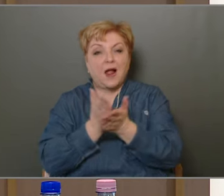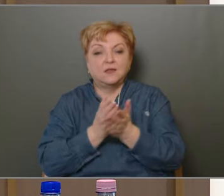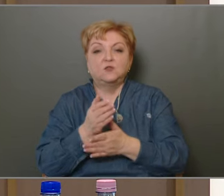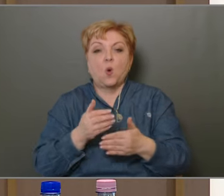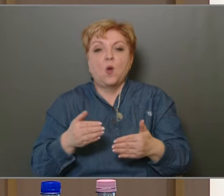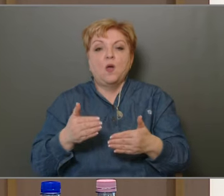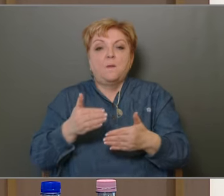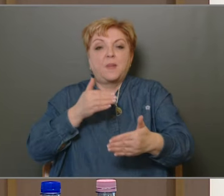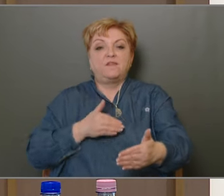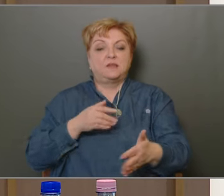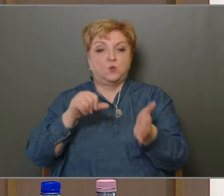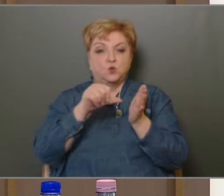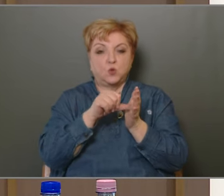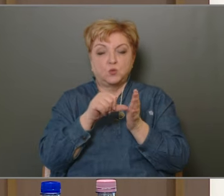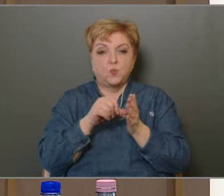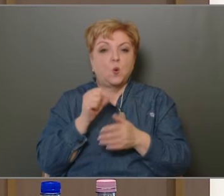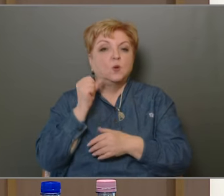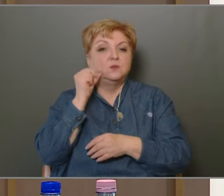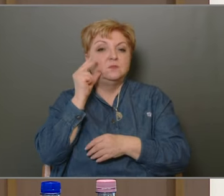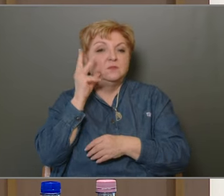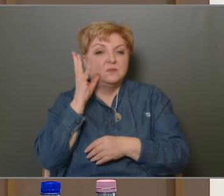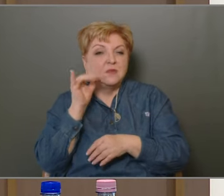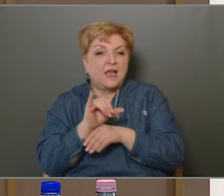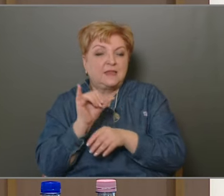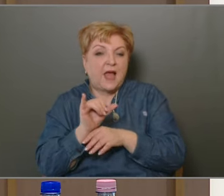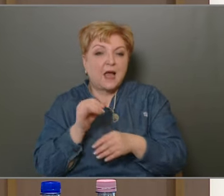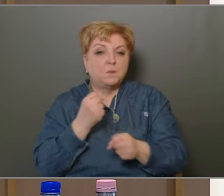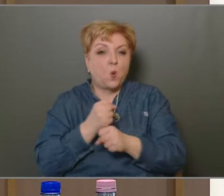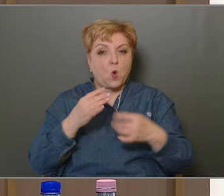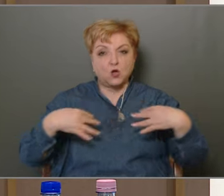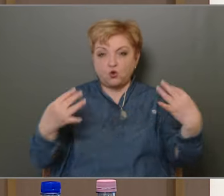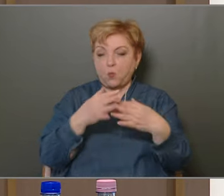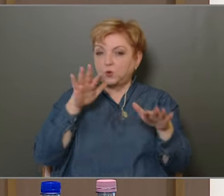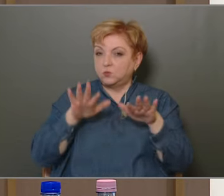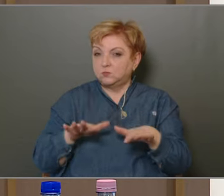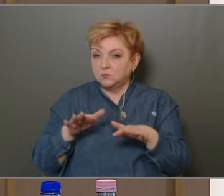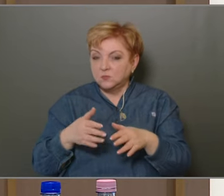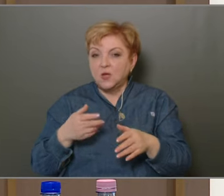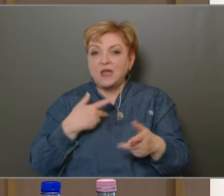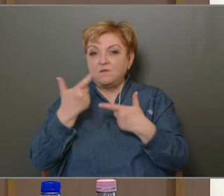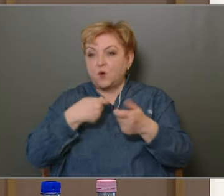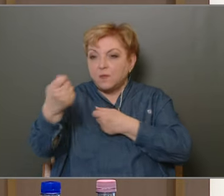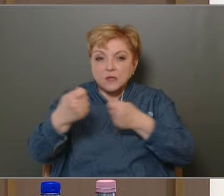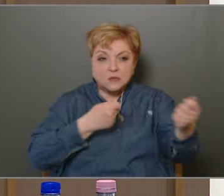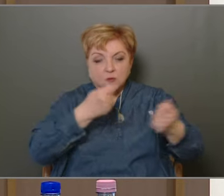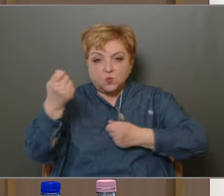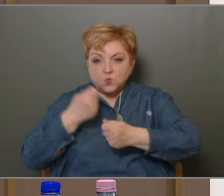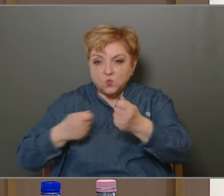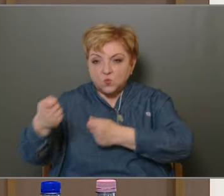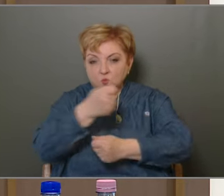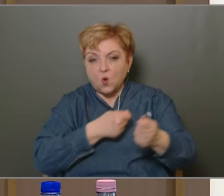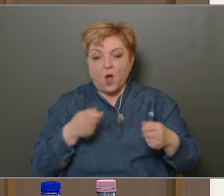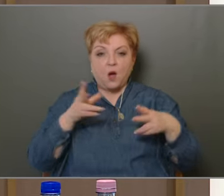vesznek a minden heti munkacsoport ülésen És ott nagyon sok információt adunk át egymásnak és különböző jelzéseket, amivel